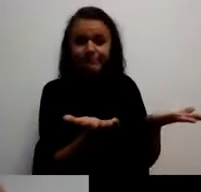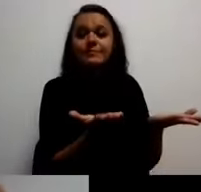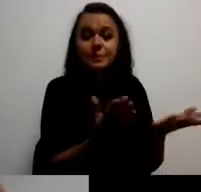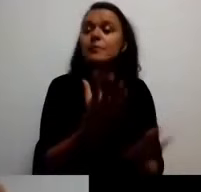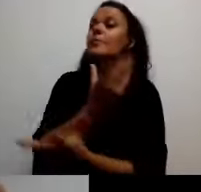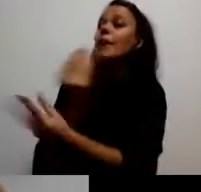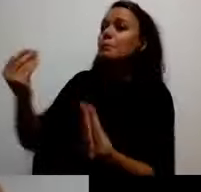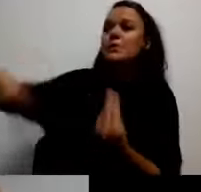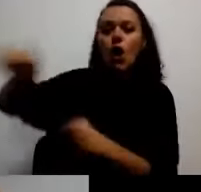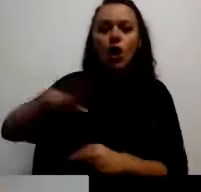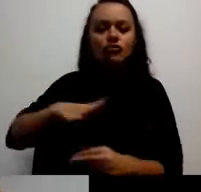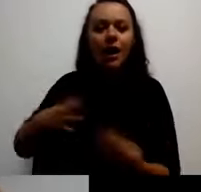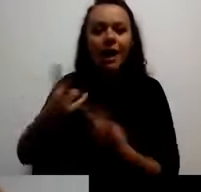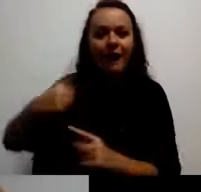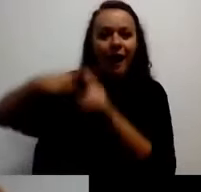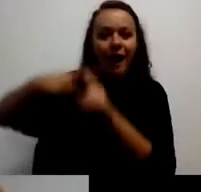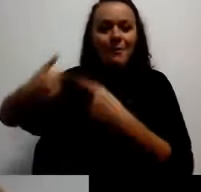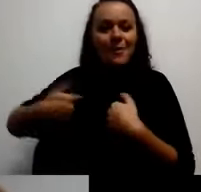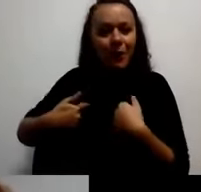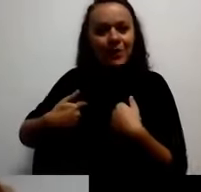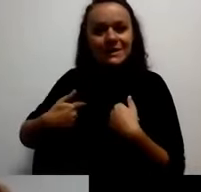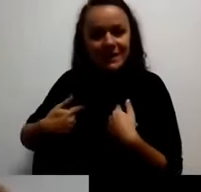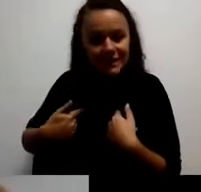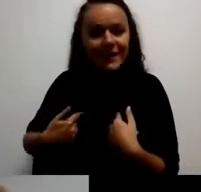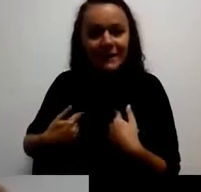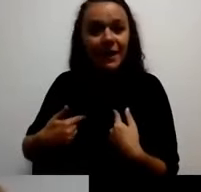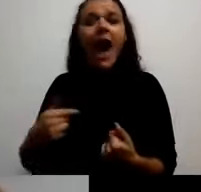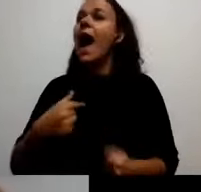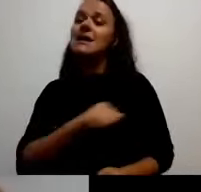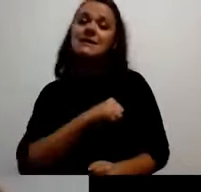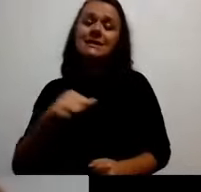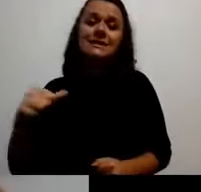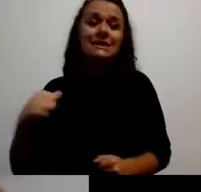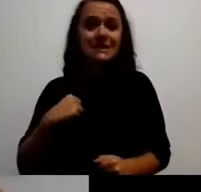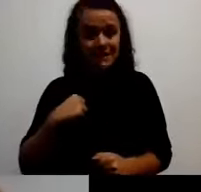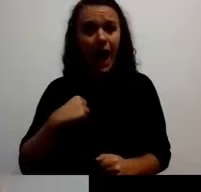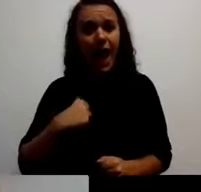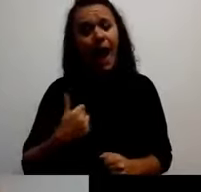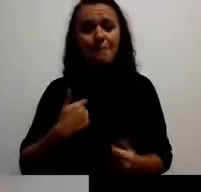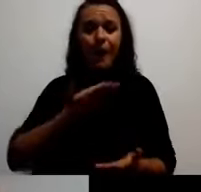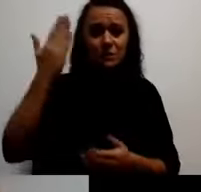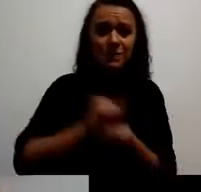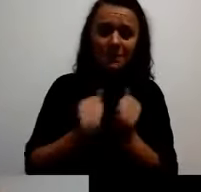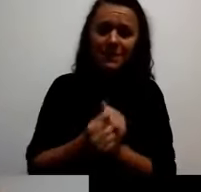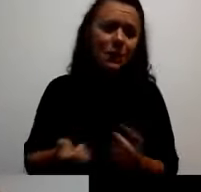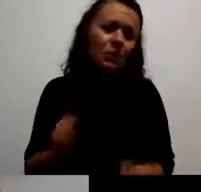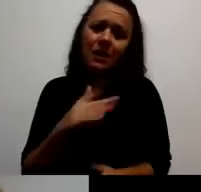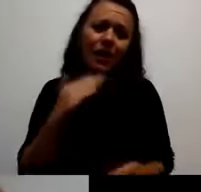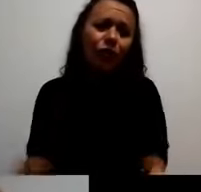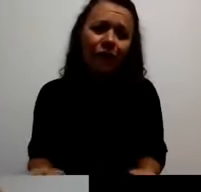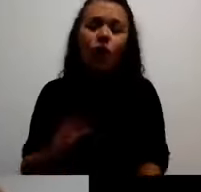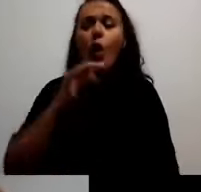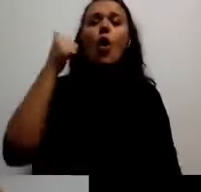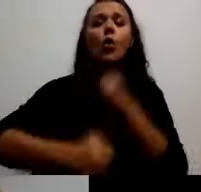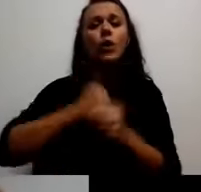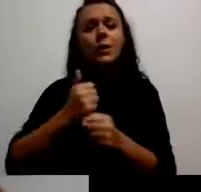mnogim. Nismo dovoljno jake da same oteramo mrak. U kome godišnje hiljadu